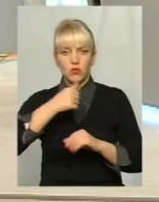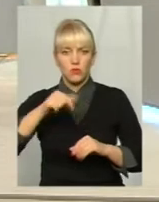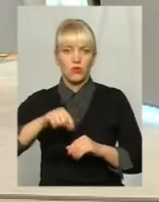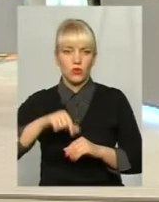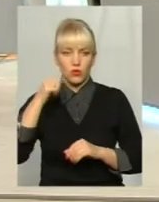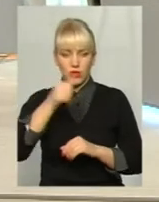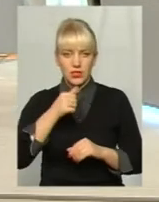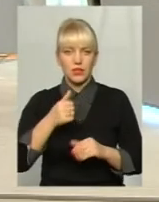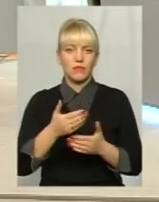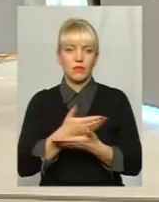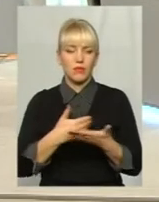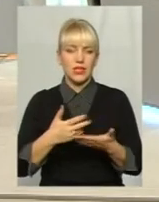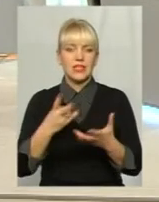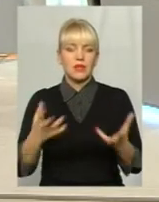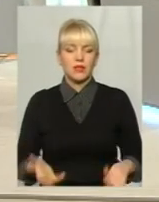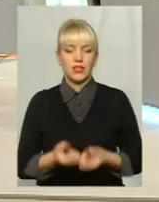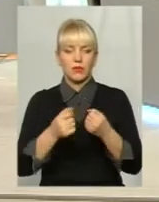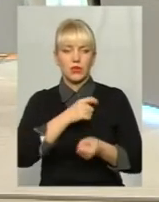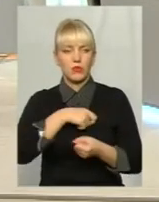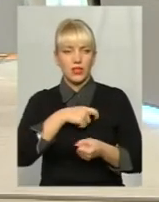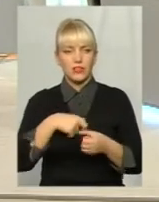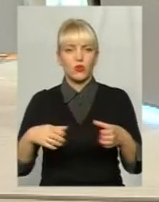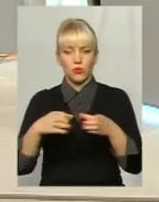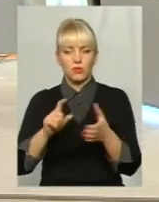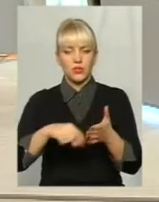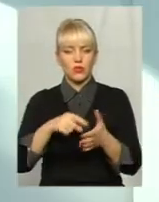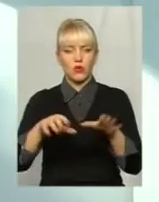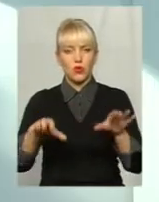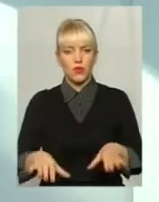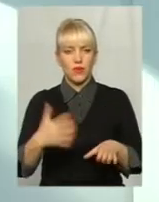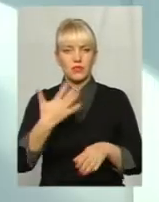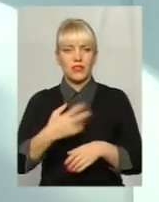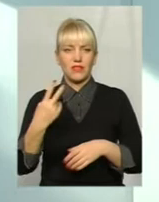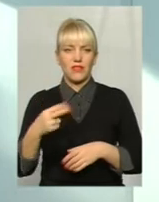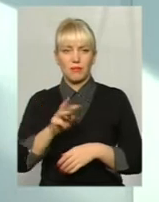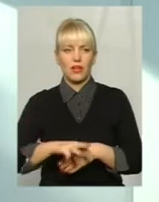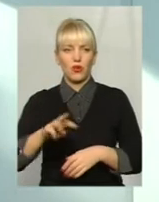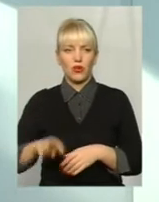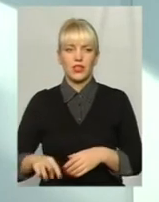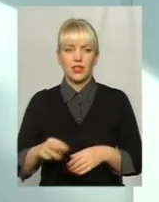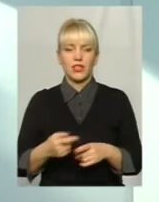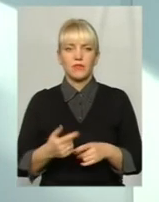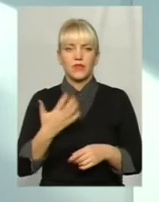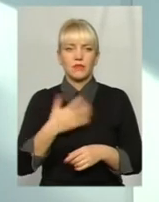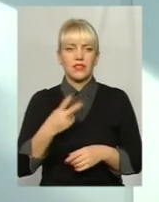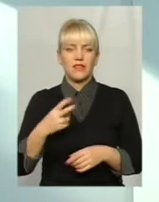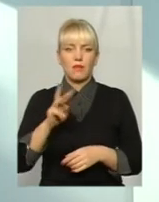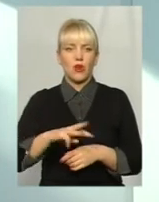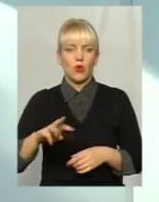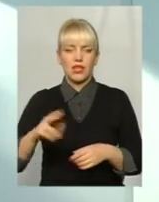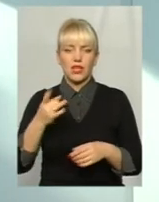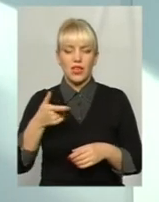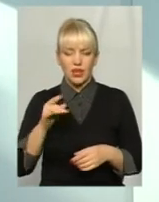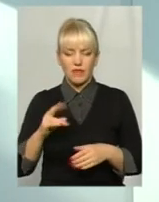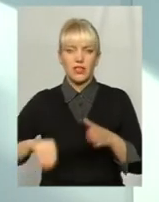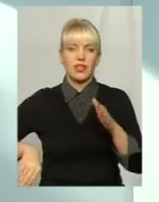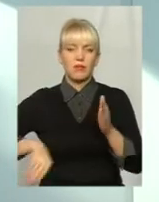знову ж таки, і за підтримки депутатського корпусу, міського голови, 52 мільйони на 2,52 мільйони гривень придбали